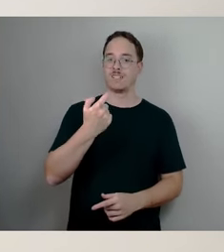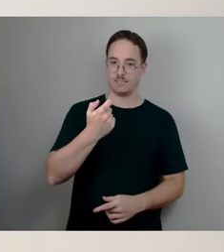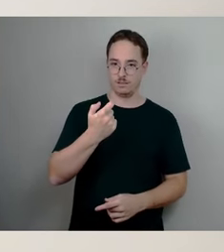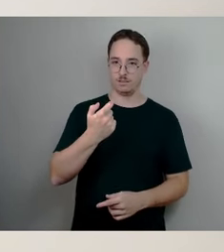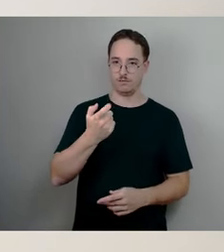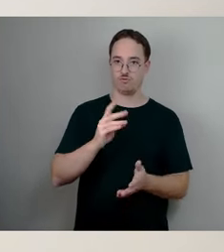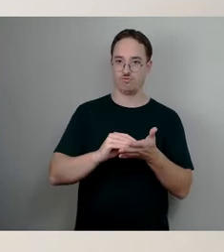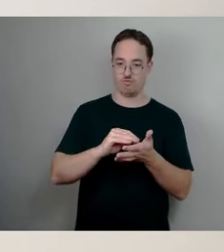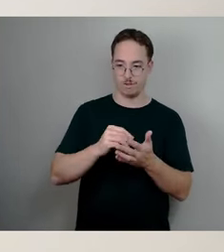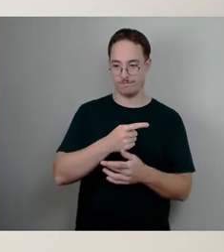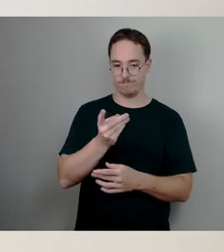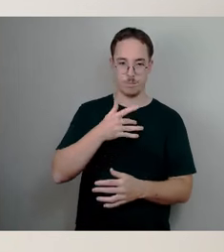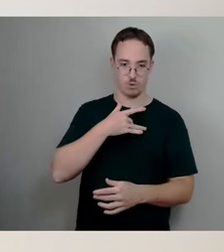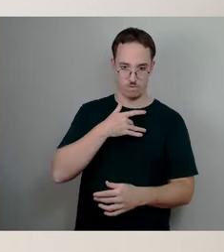die